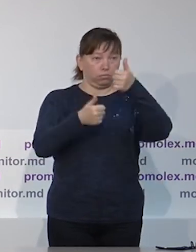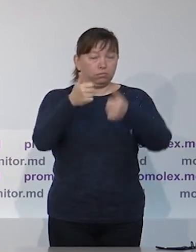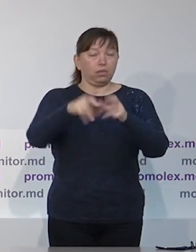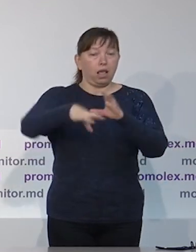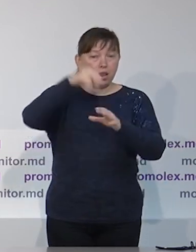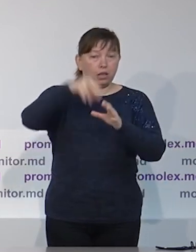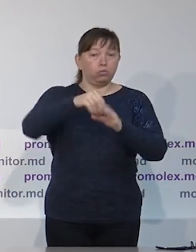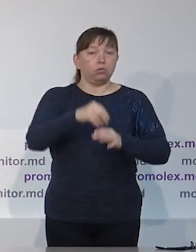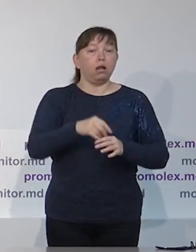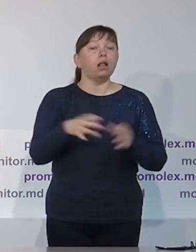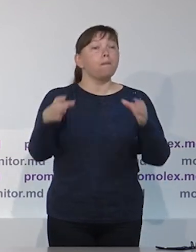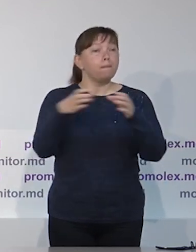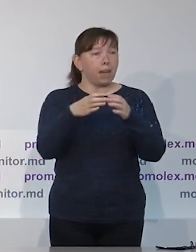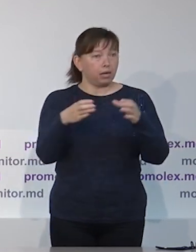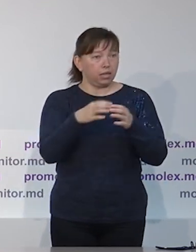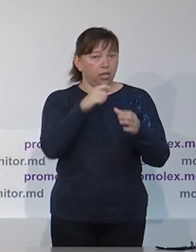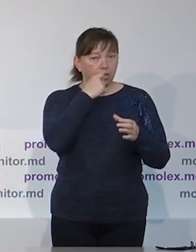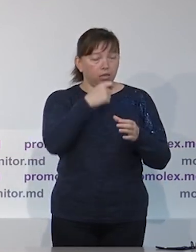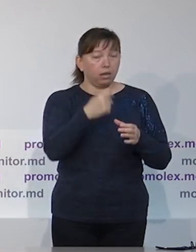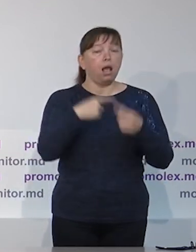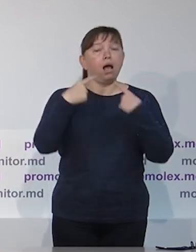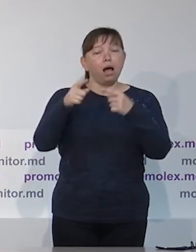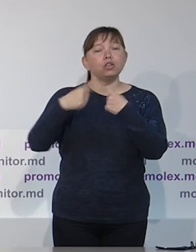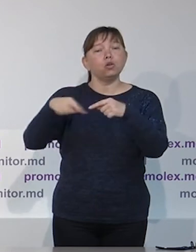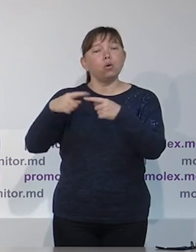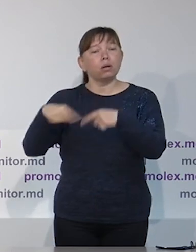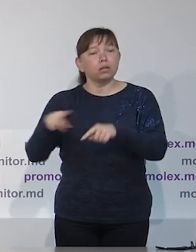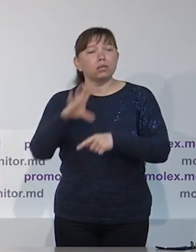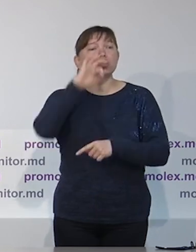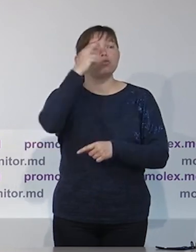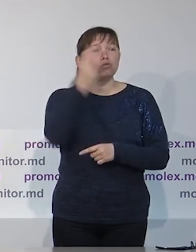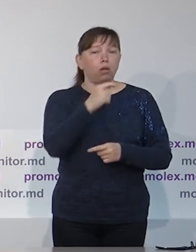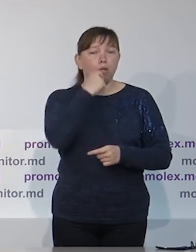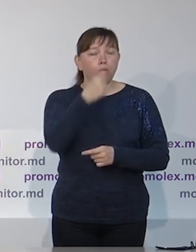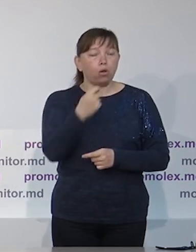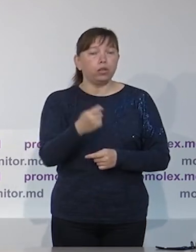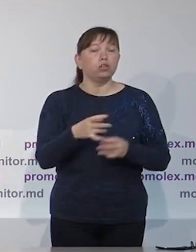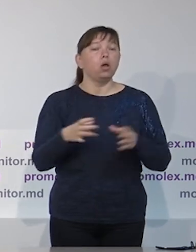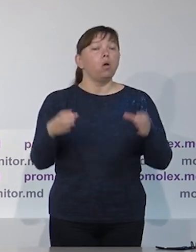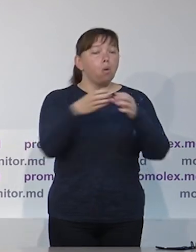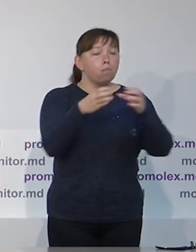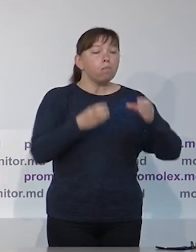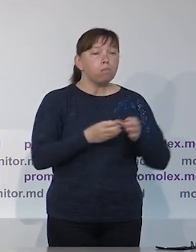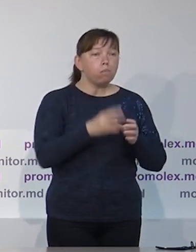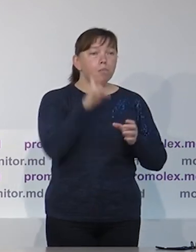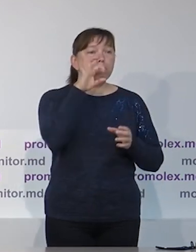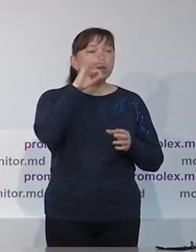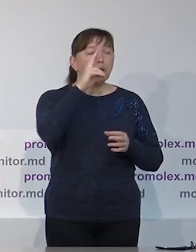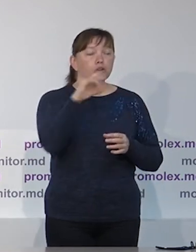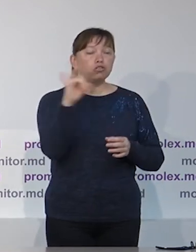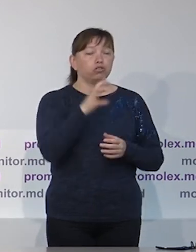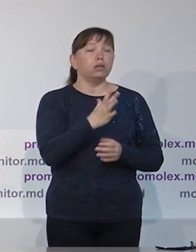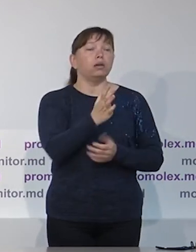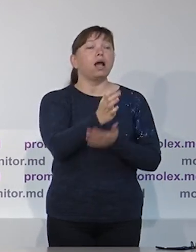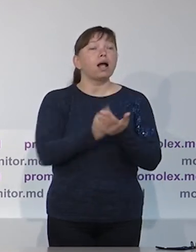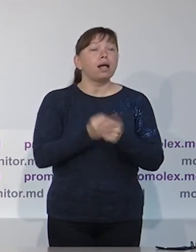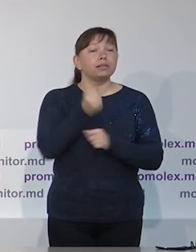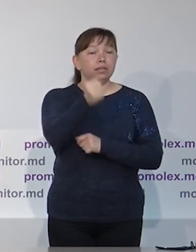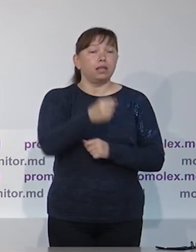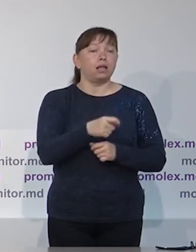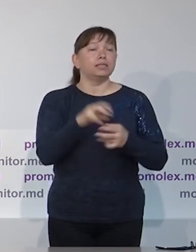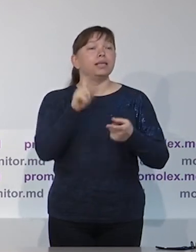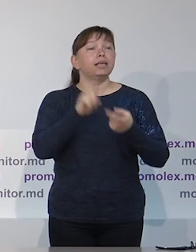мы бы хотели, чтобы их можно было избежать на этот раз. Что касается потенциальных избирательных конкурентов,